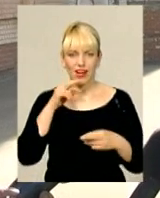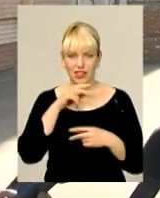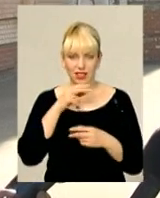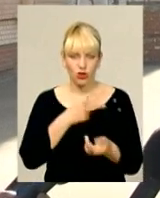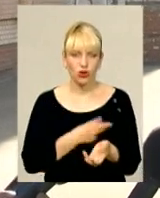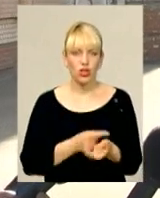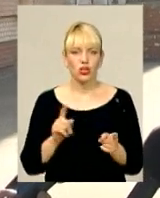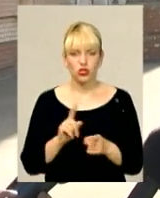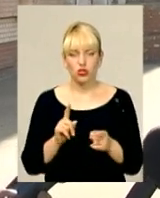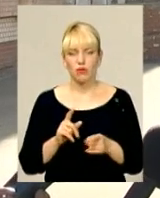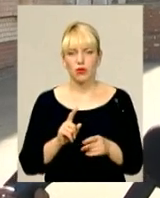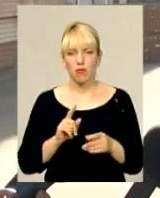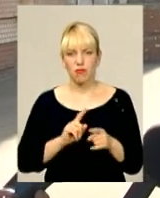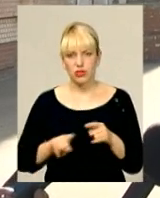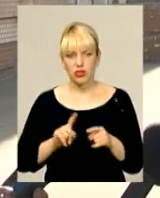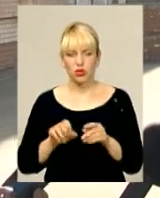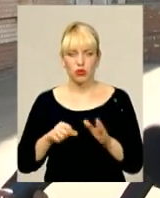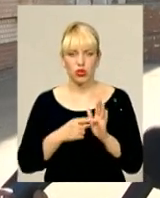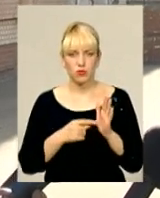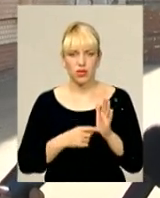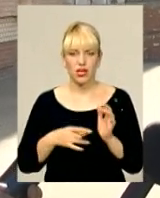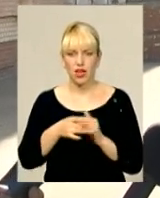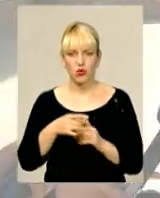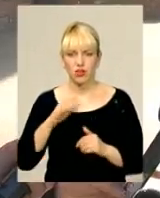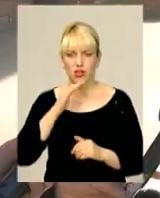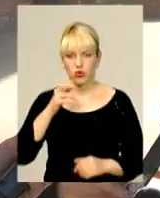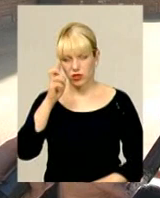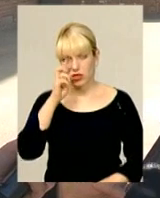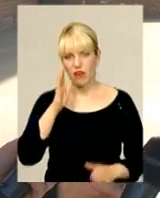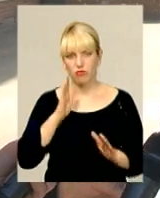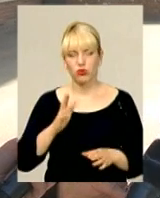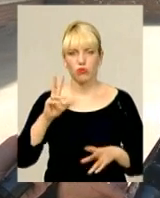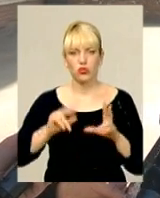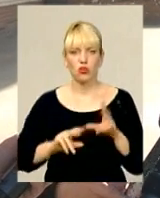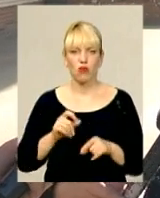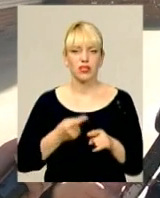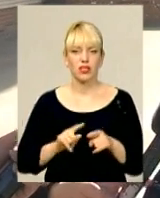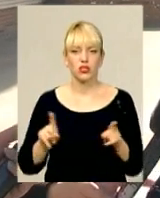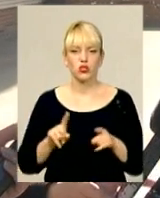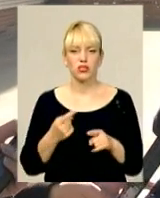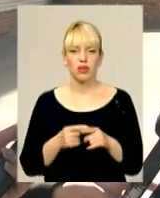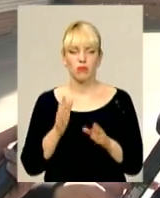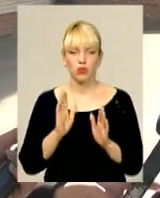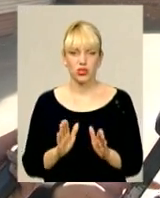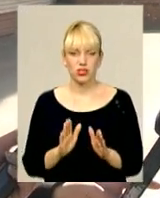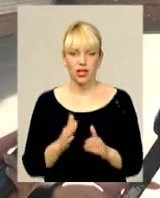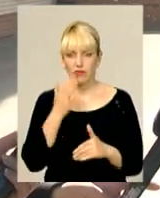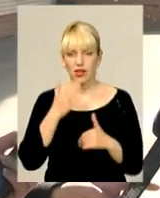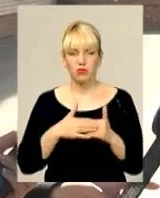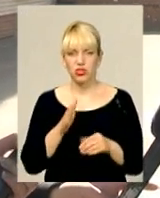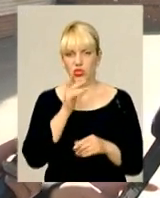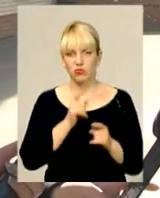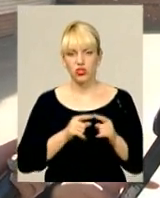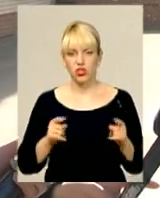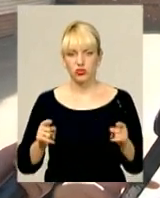максимально оперативно розподілити їх регіонами нашої держави. Будемо розраховувати на те, що це відбудеться найближчим